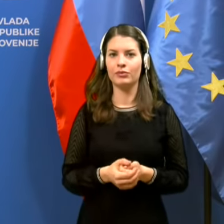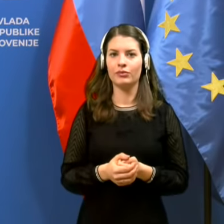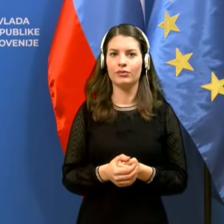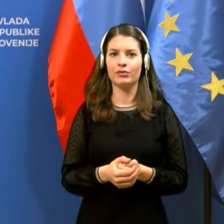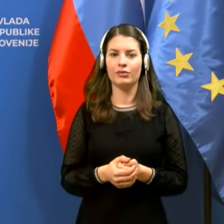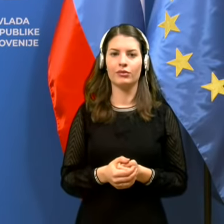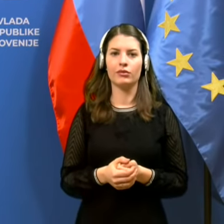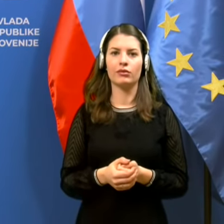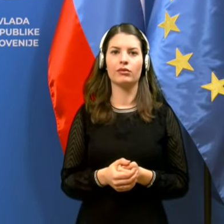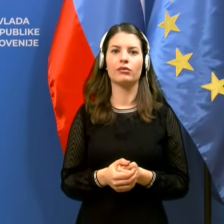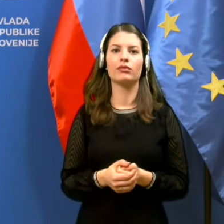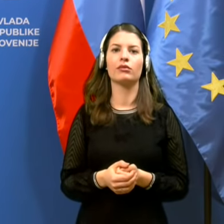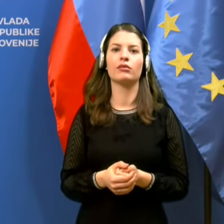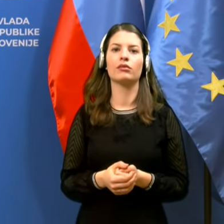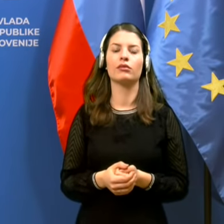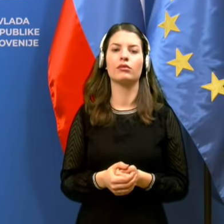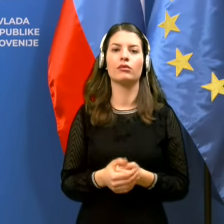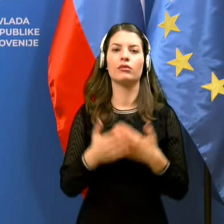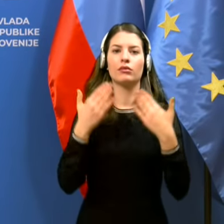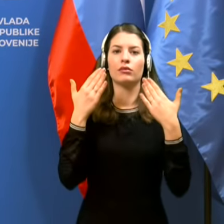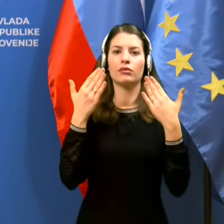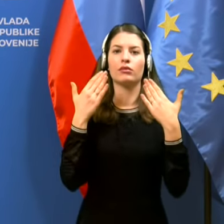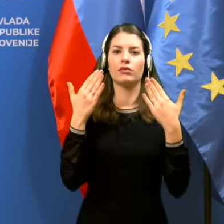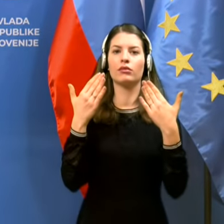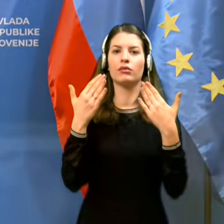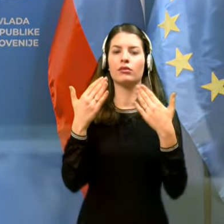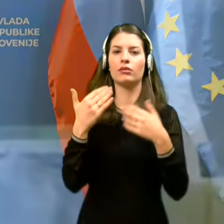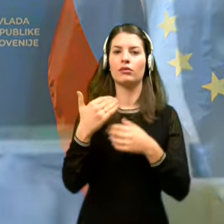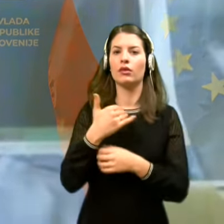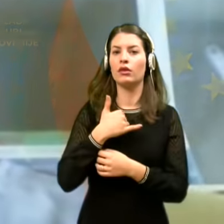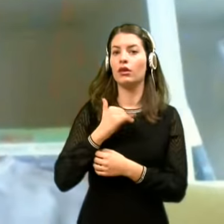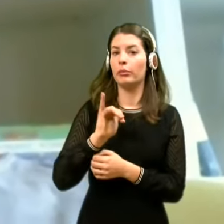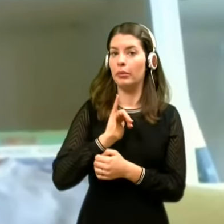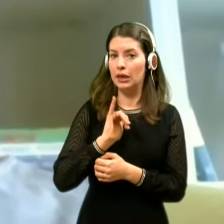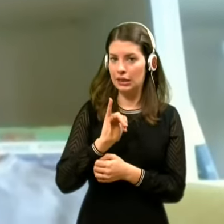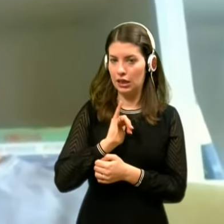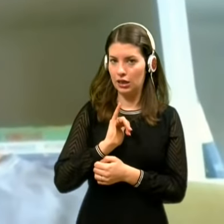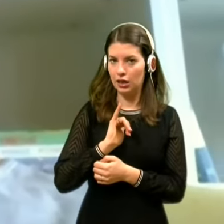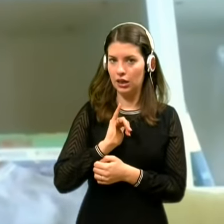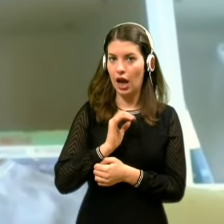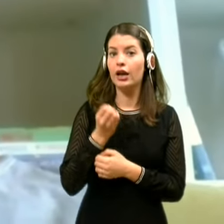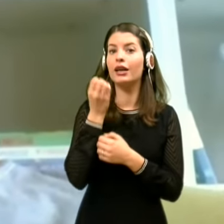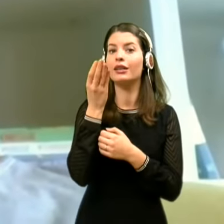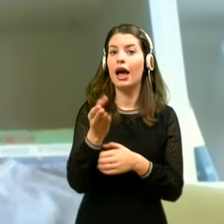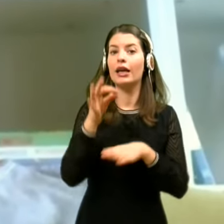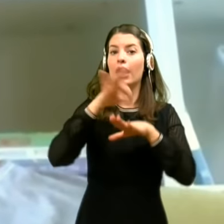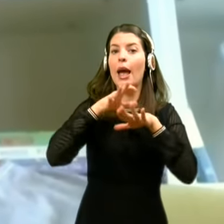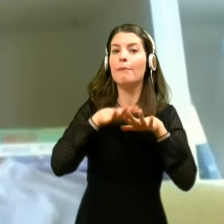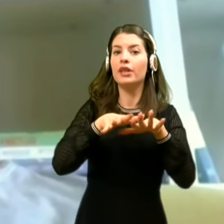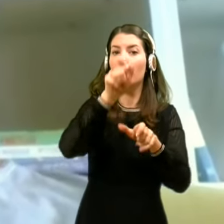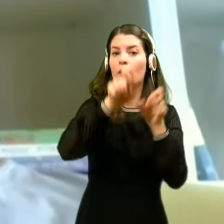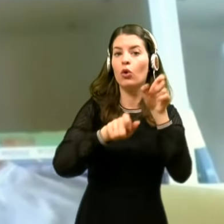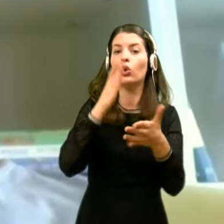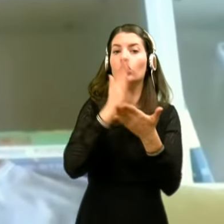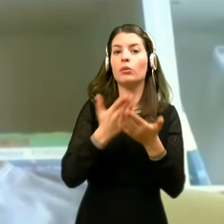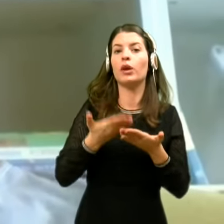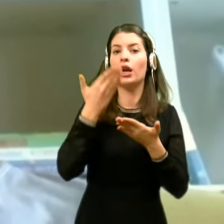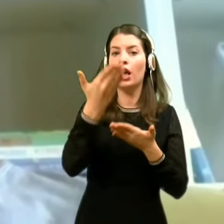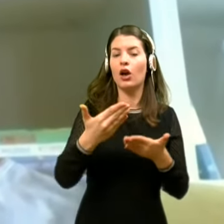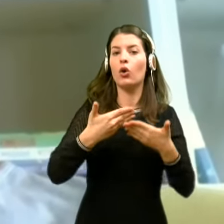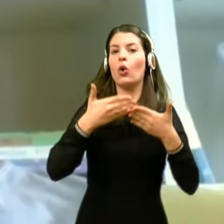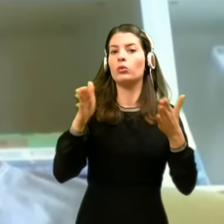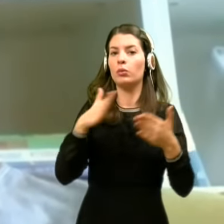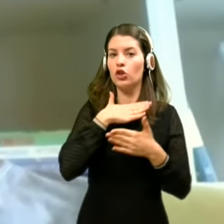Živjo, Anja Gorenc, STA. Mene pa zanima, kdaj ste epidemiologiji predlagali utprtje šol za vse